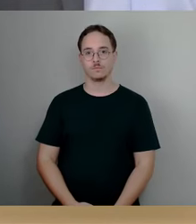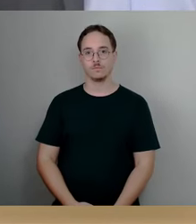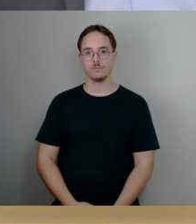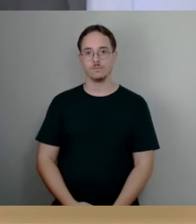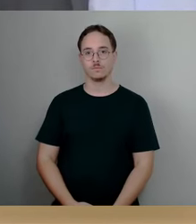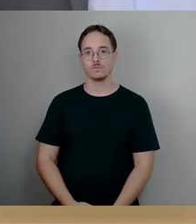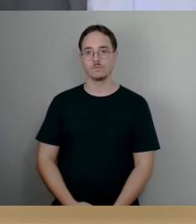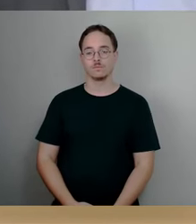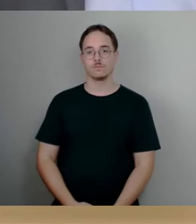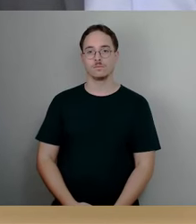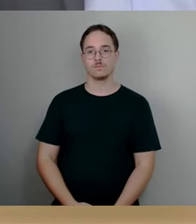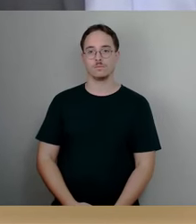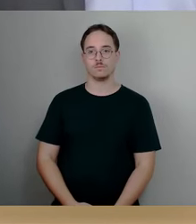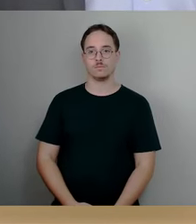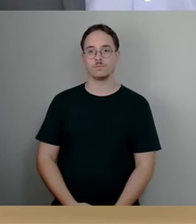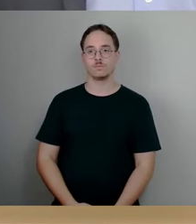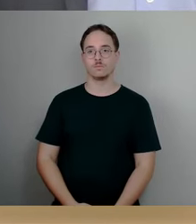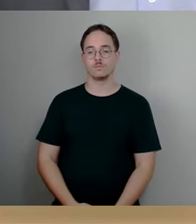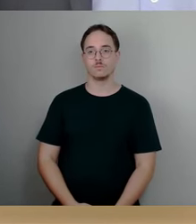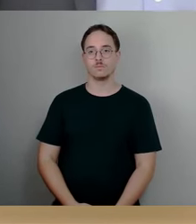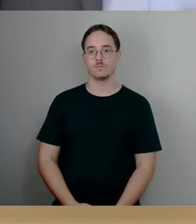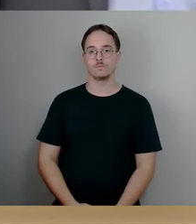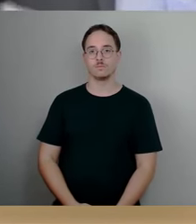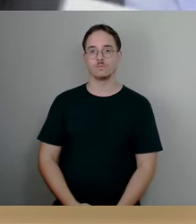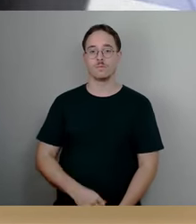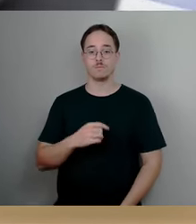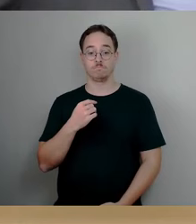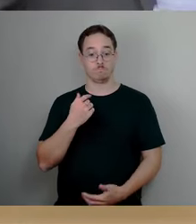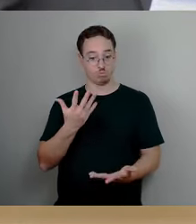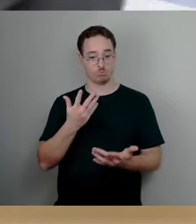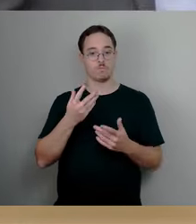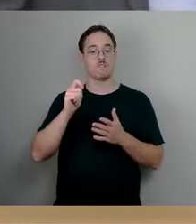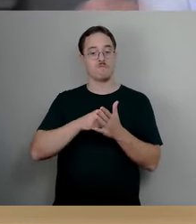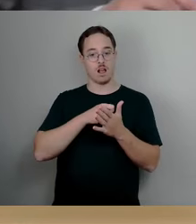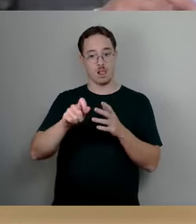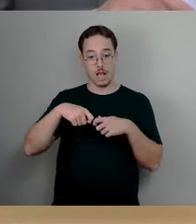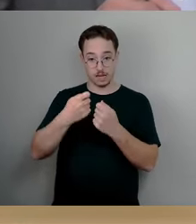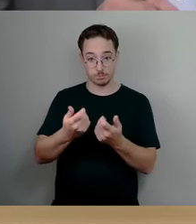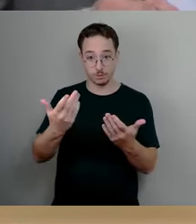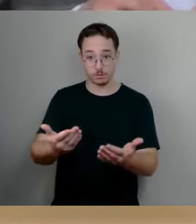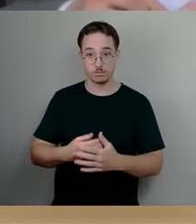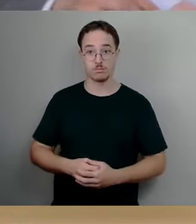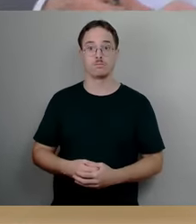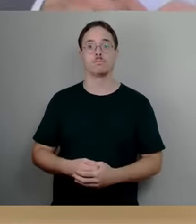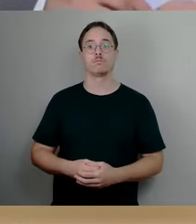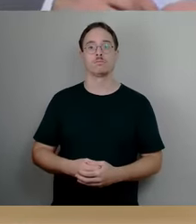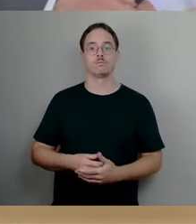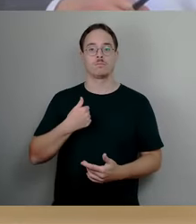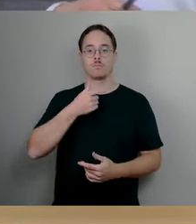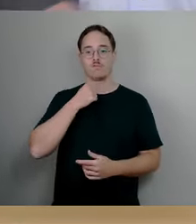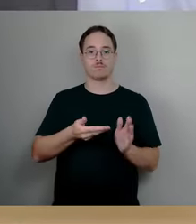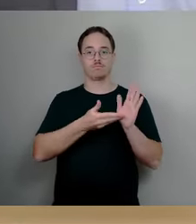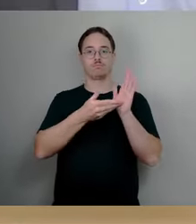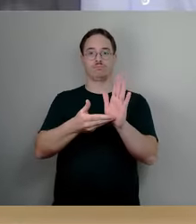bestätigt. Wir haben ein Wahlergebnis, was ich zunächst vortragen möchte, und